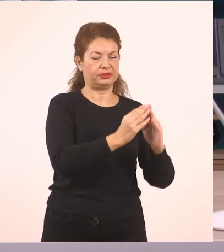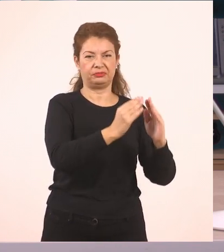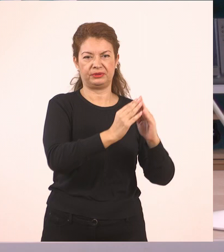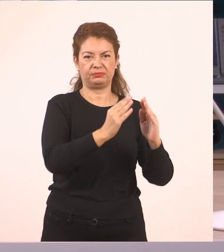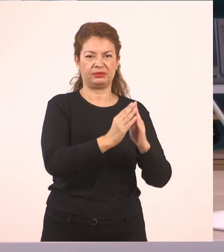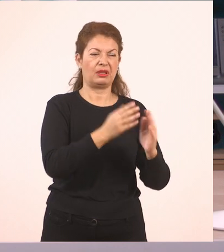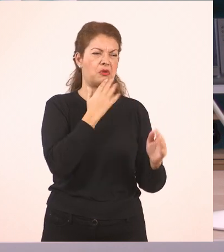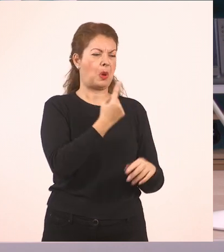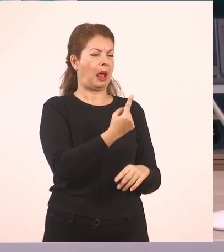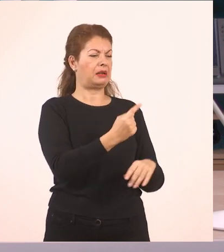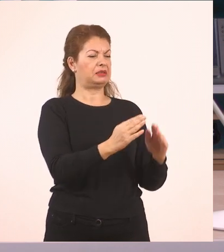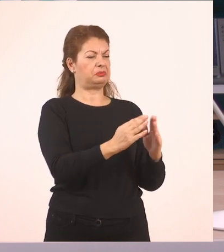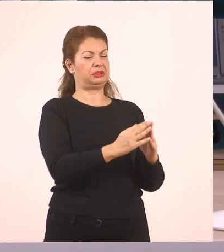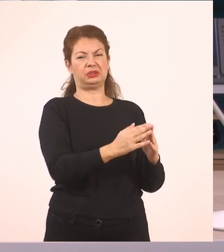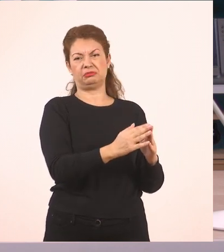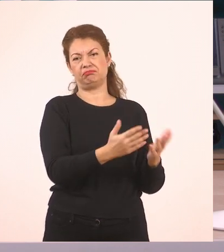μου παραπονέθηκαν.